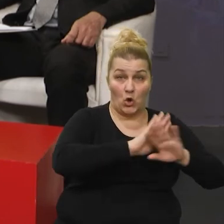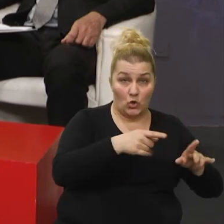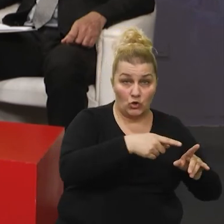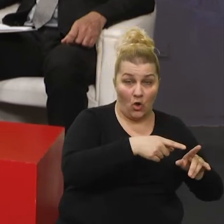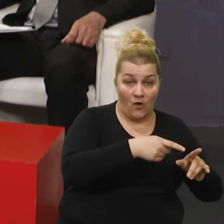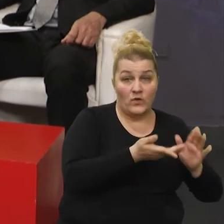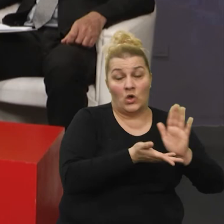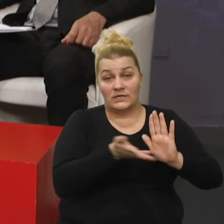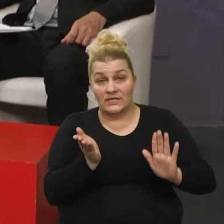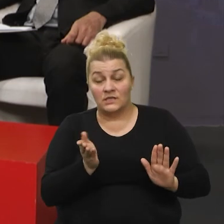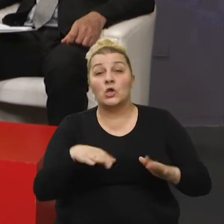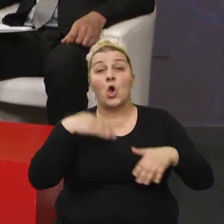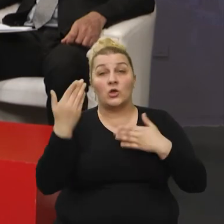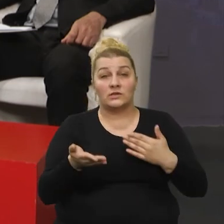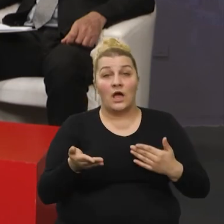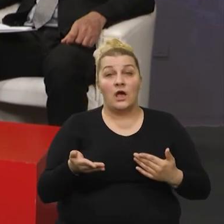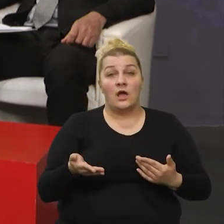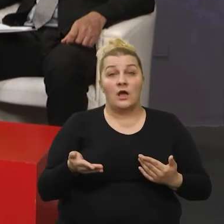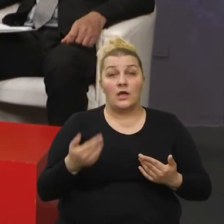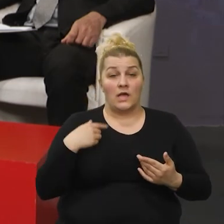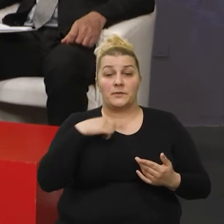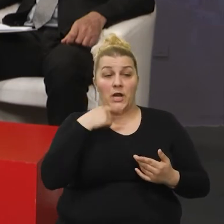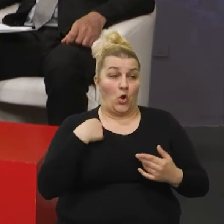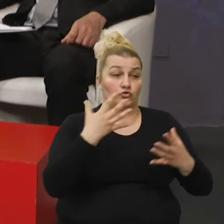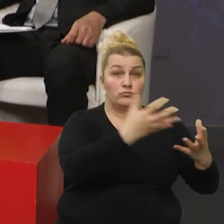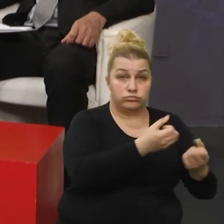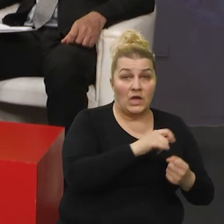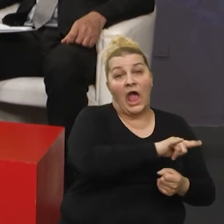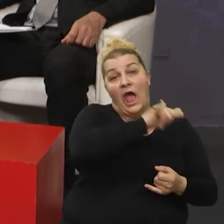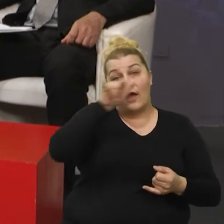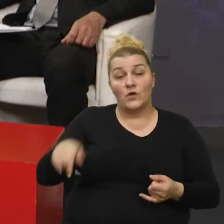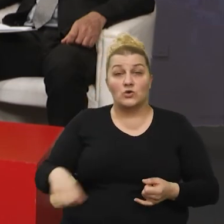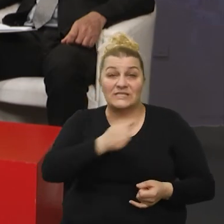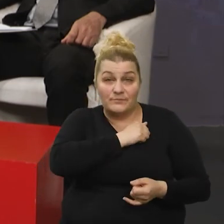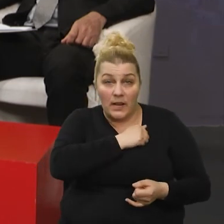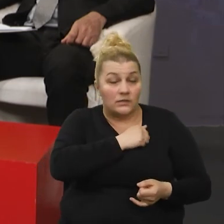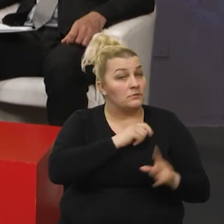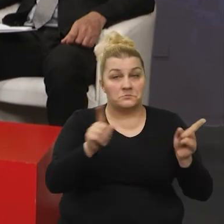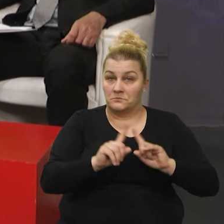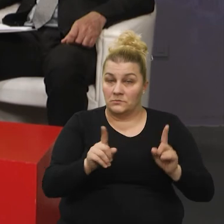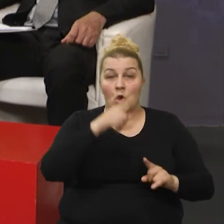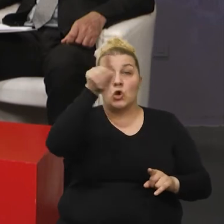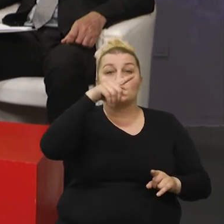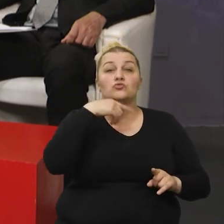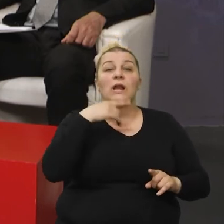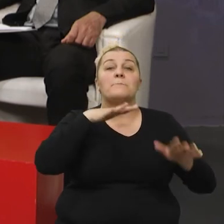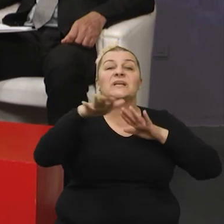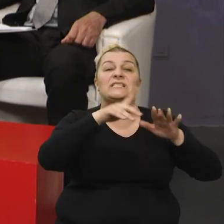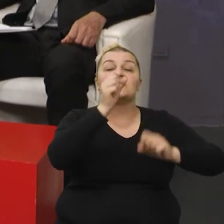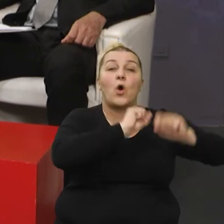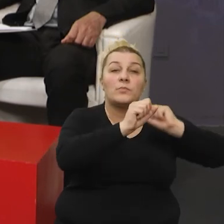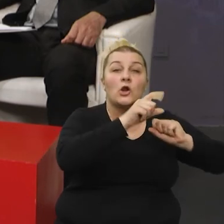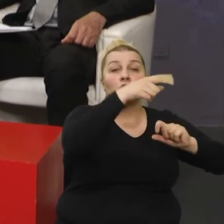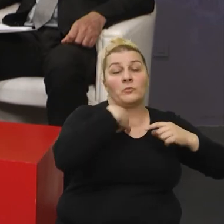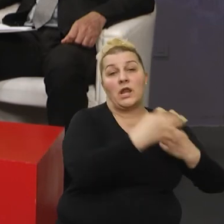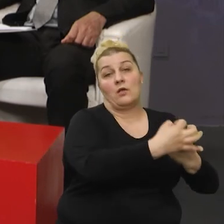prvi dio, onda je, sam je rekao, doći, ja potrebe, hoćemo avionom u Split. Ne trebaš mi dolaziti, i rekli smo iz ministračstva obrane da